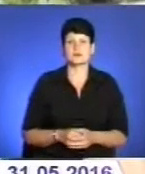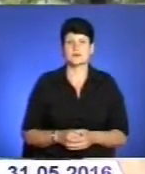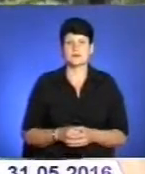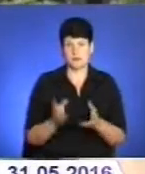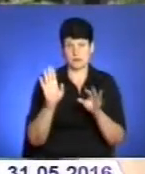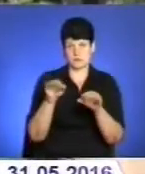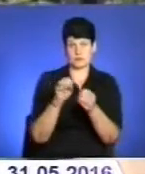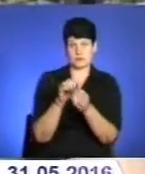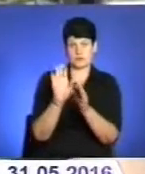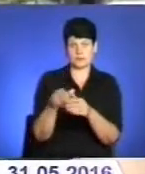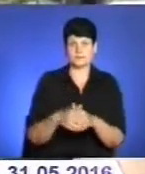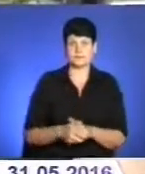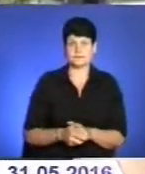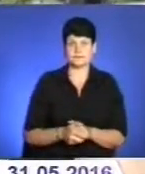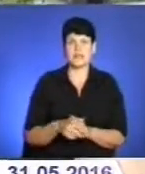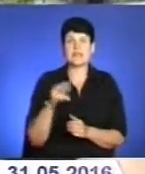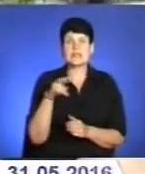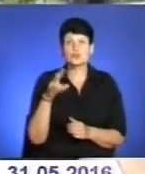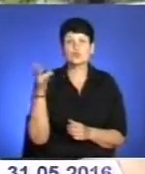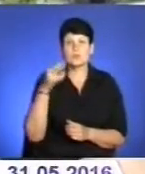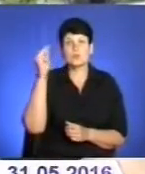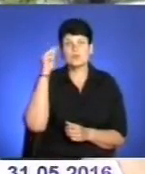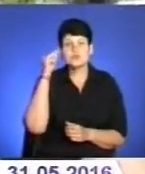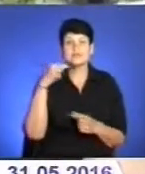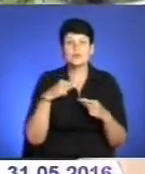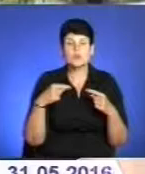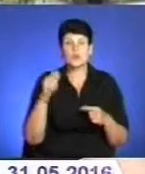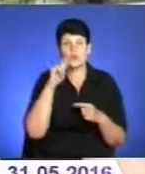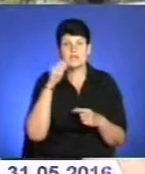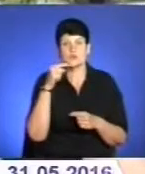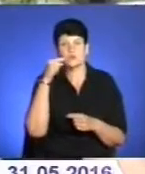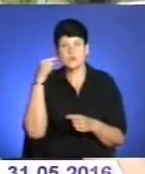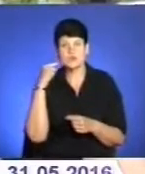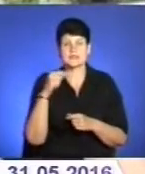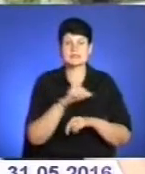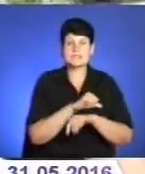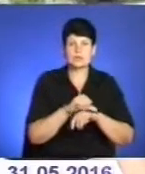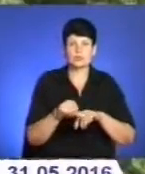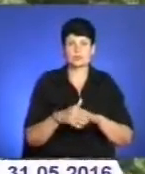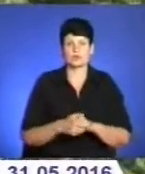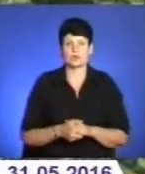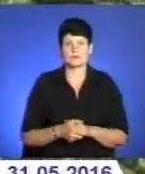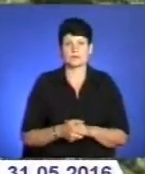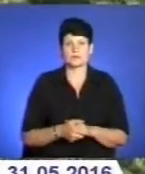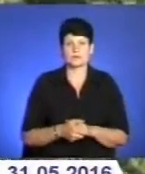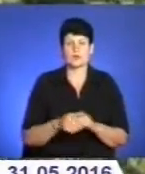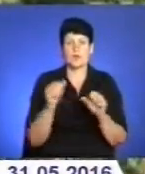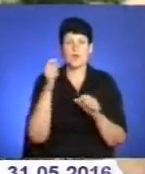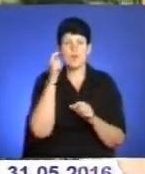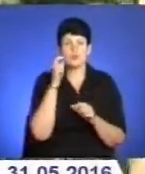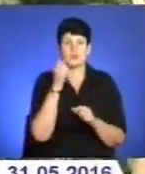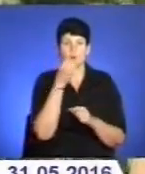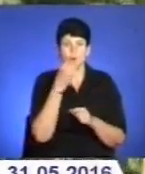пам'ятника не розуміють. Звичайно, що треба повважати. Це світова величина. Він багато написав, діти в школі